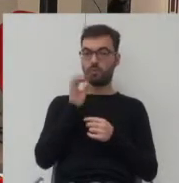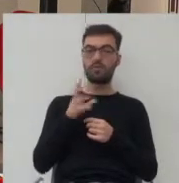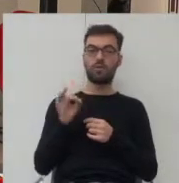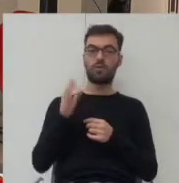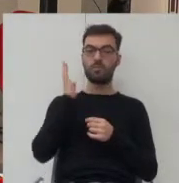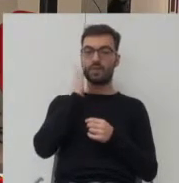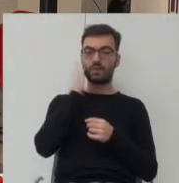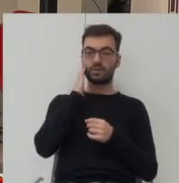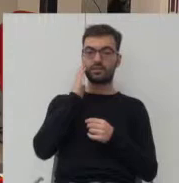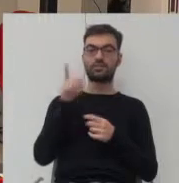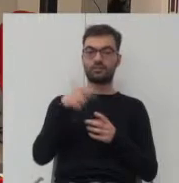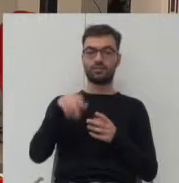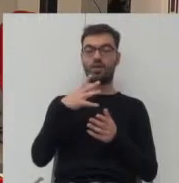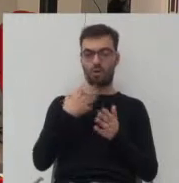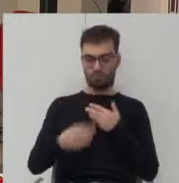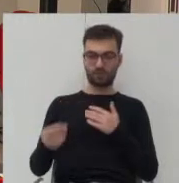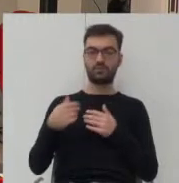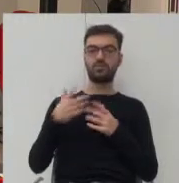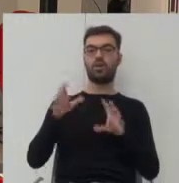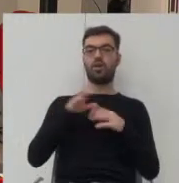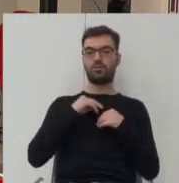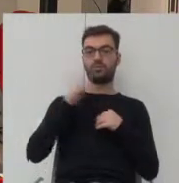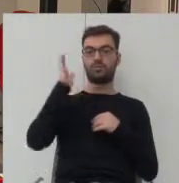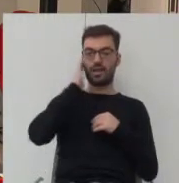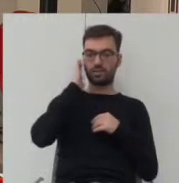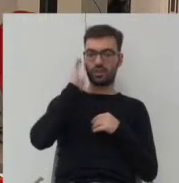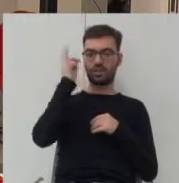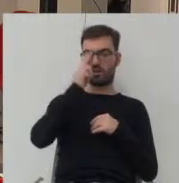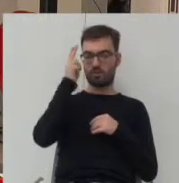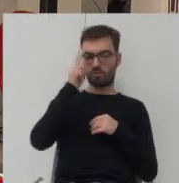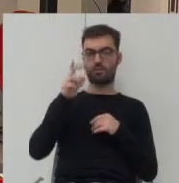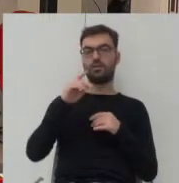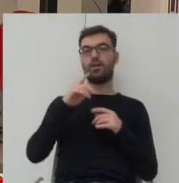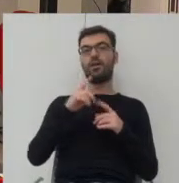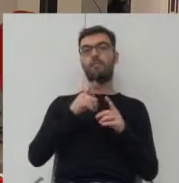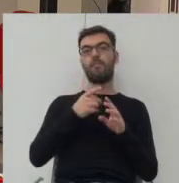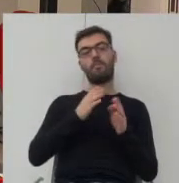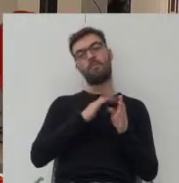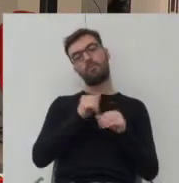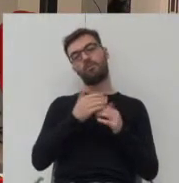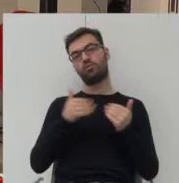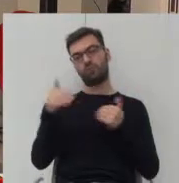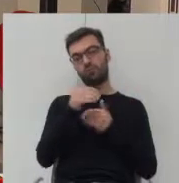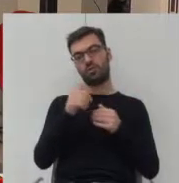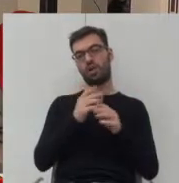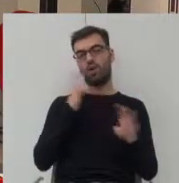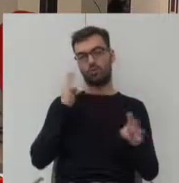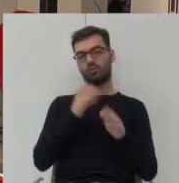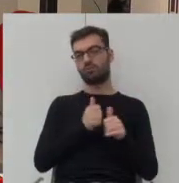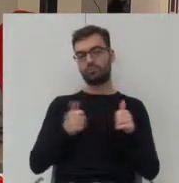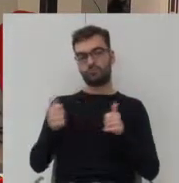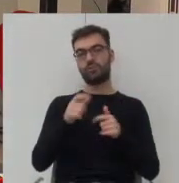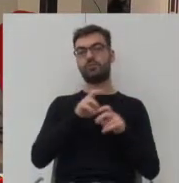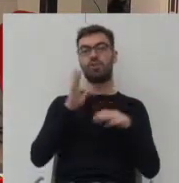mieszkańcom się to opłacało dostawali mieszkania komunalne poza kolejnością i na czas budowy tych mieszkań